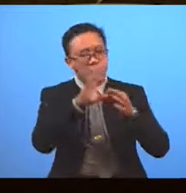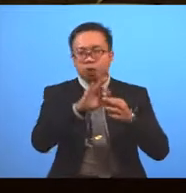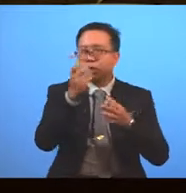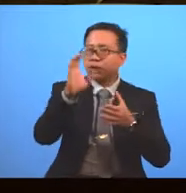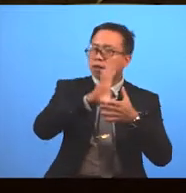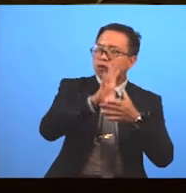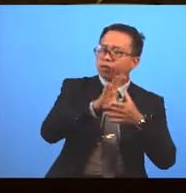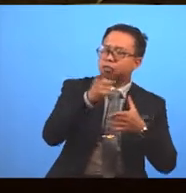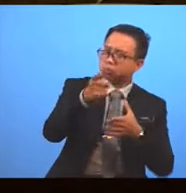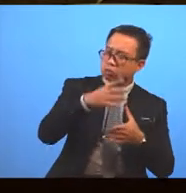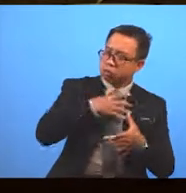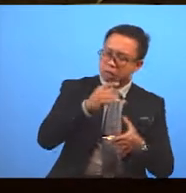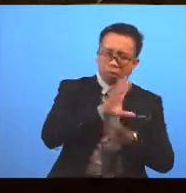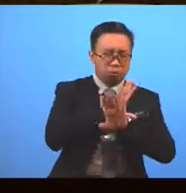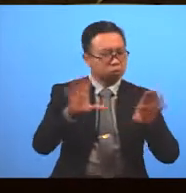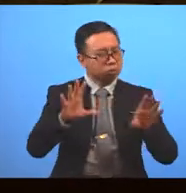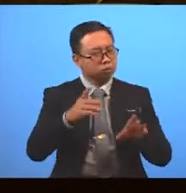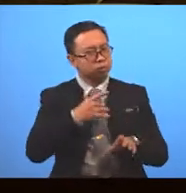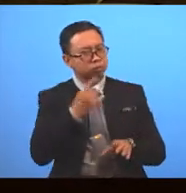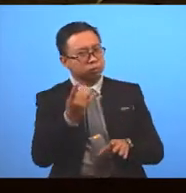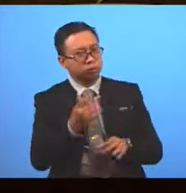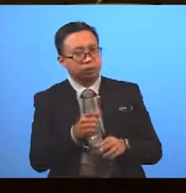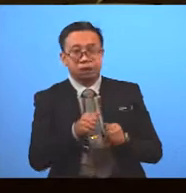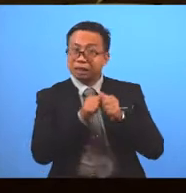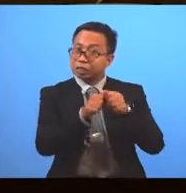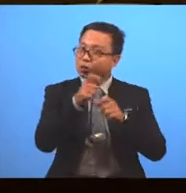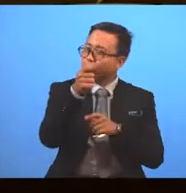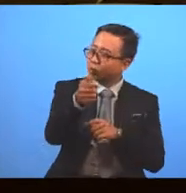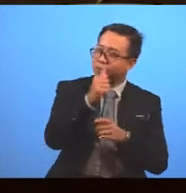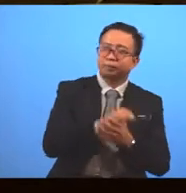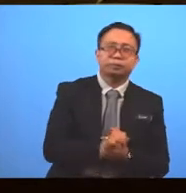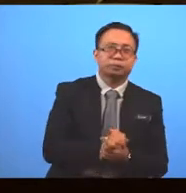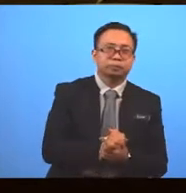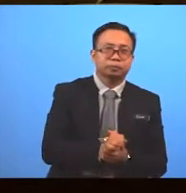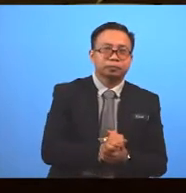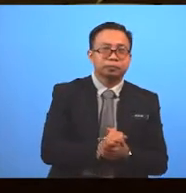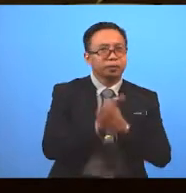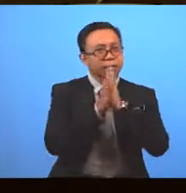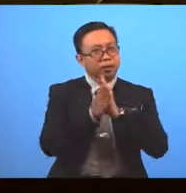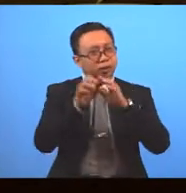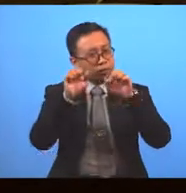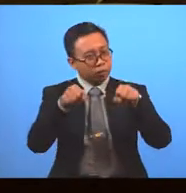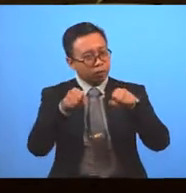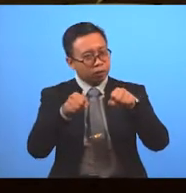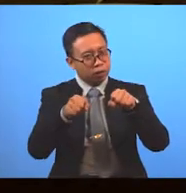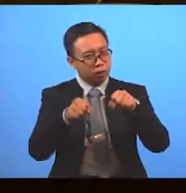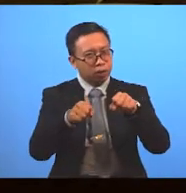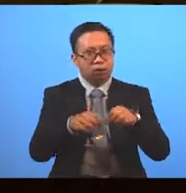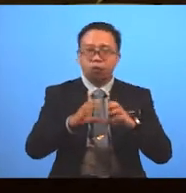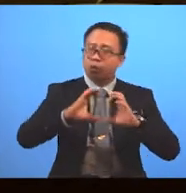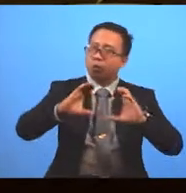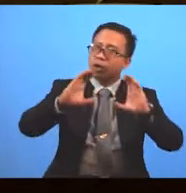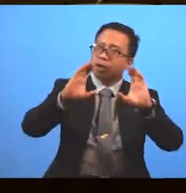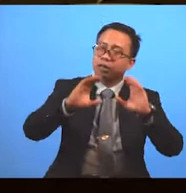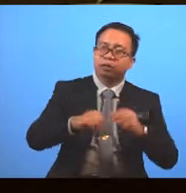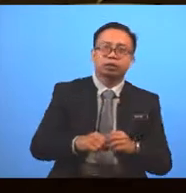That you like Or didn't like It's up to you So You can evaluate The plot